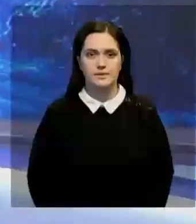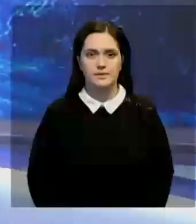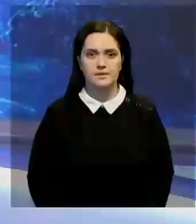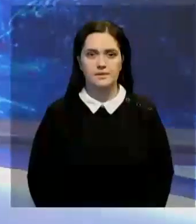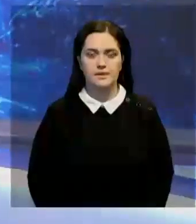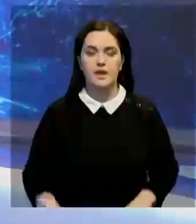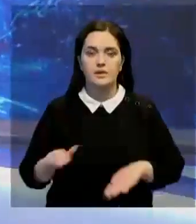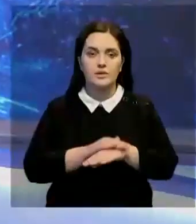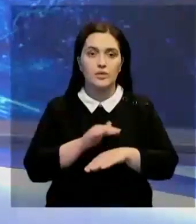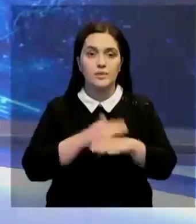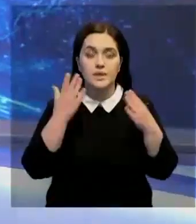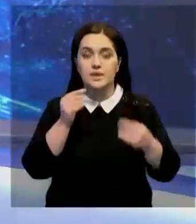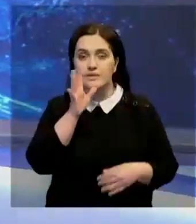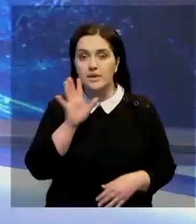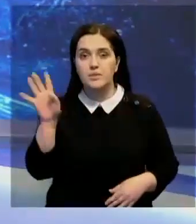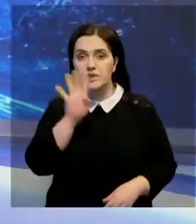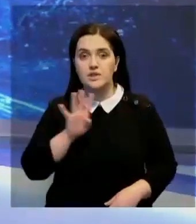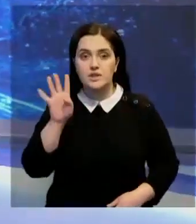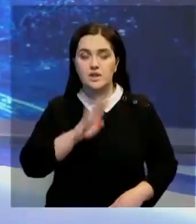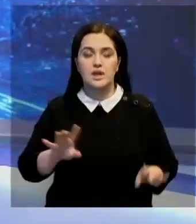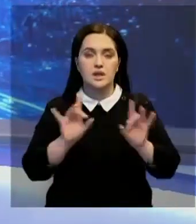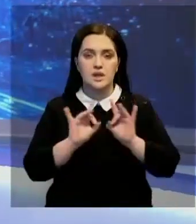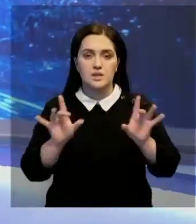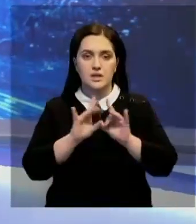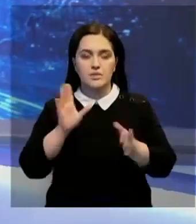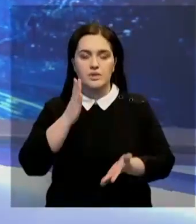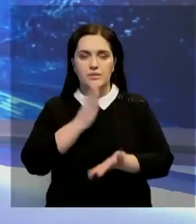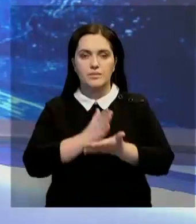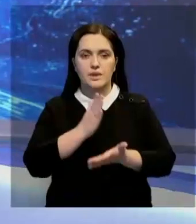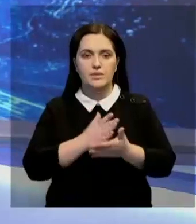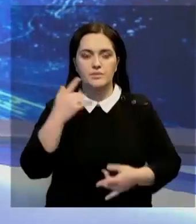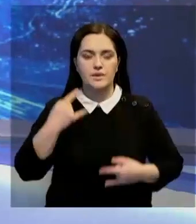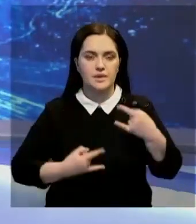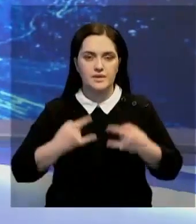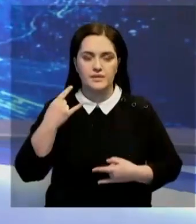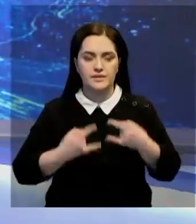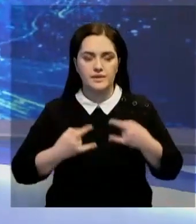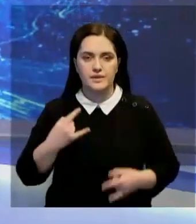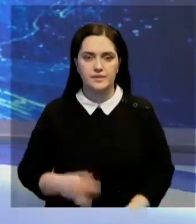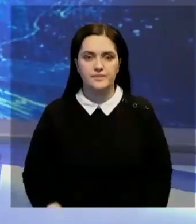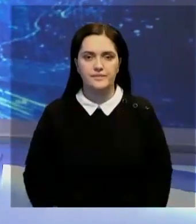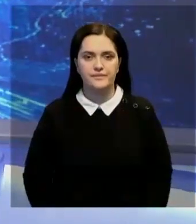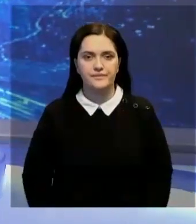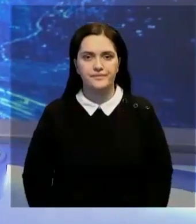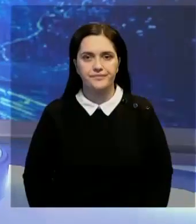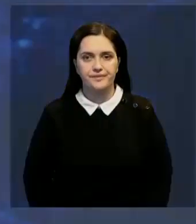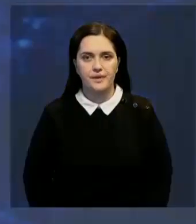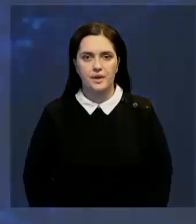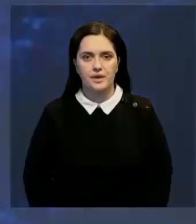Добрый день! 16.00 в столице. Время новостей на Хабар 24. В студии Путагос Саргулова. Сурда перевод обеспечивает Виктория Антонишина.